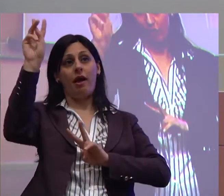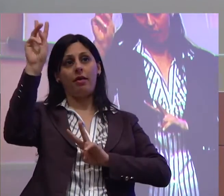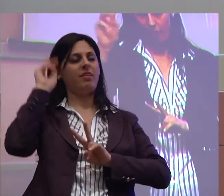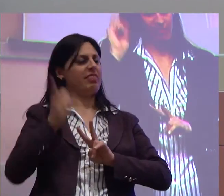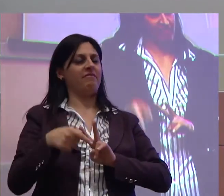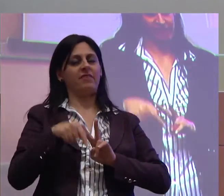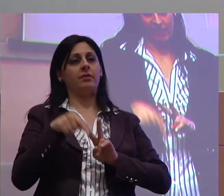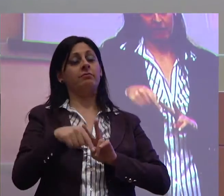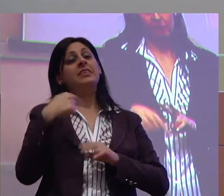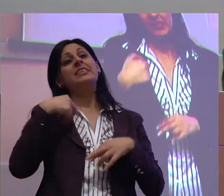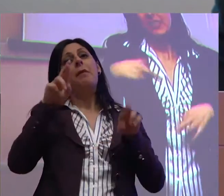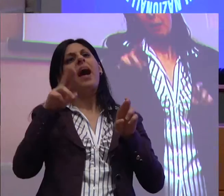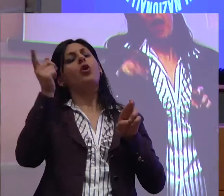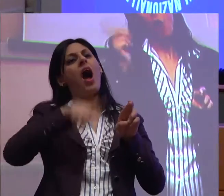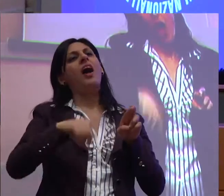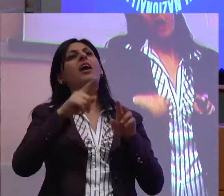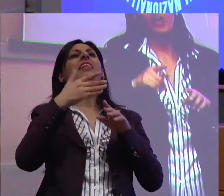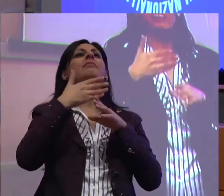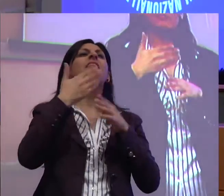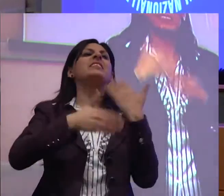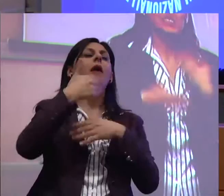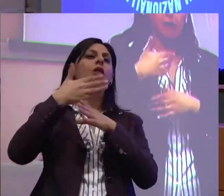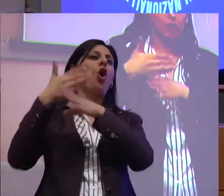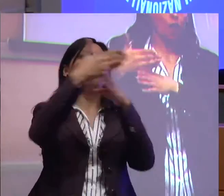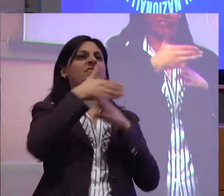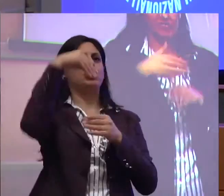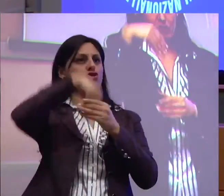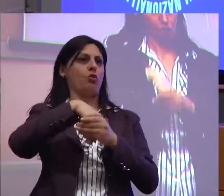condiviso nei suoi contenuti anche da tutte e tutti voi. Grazie davvero.